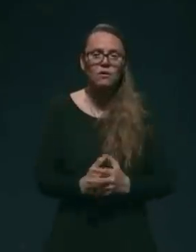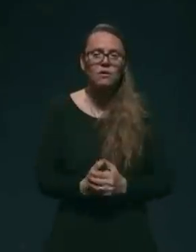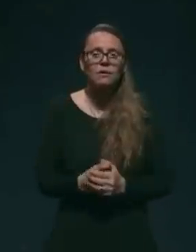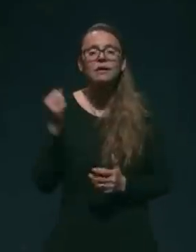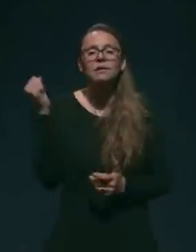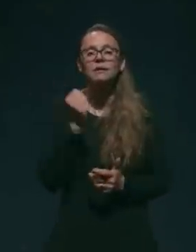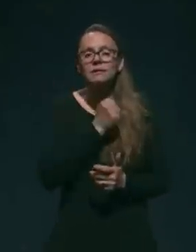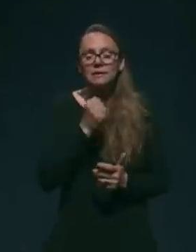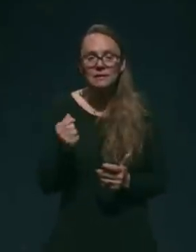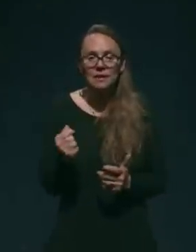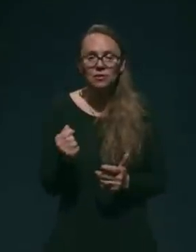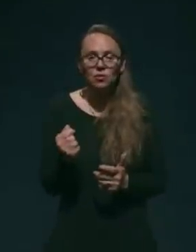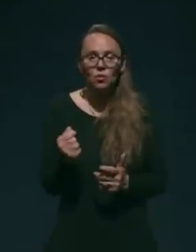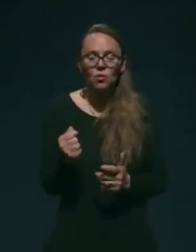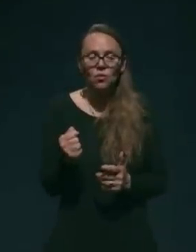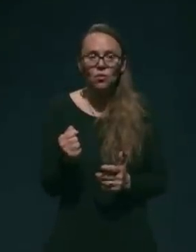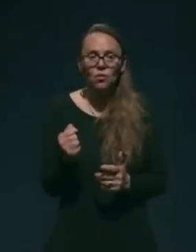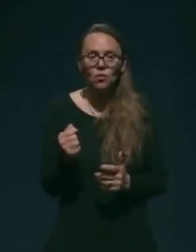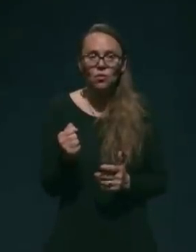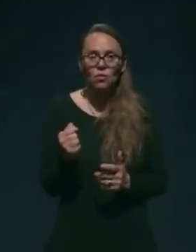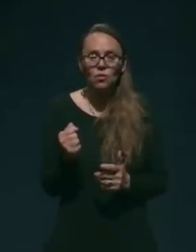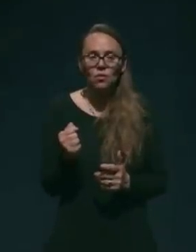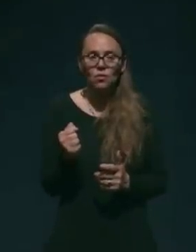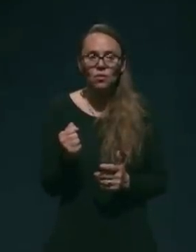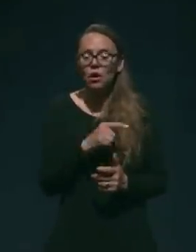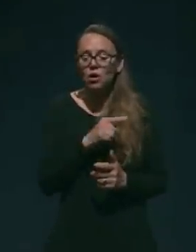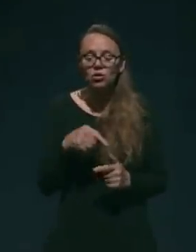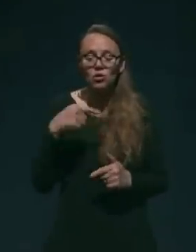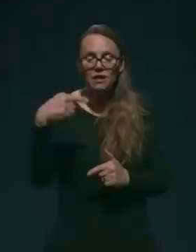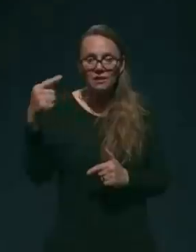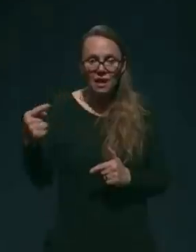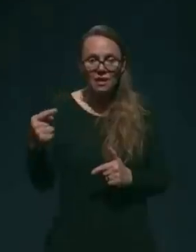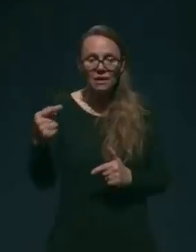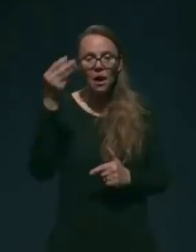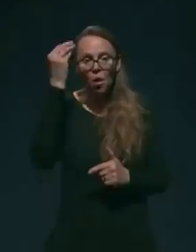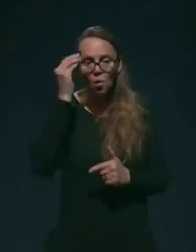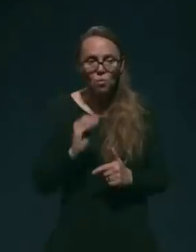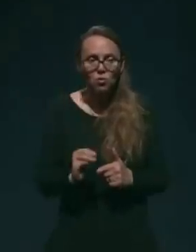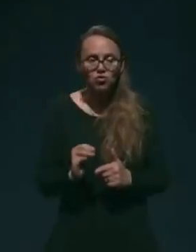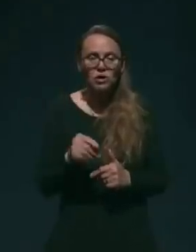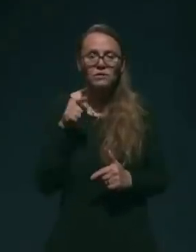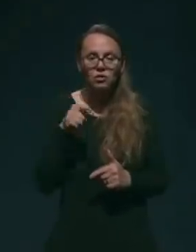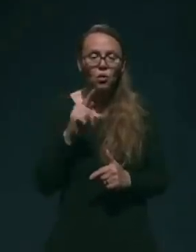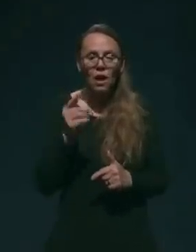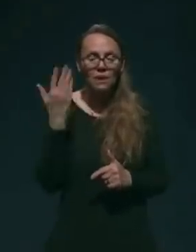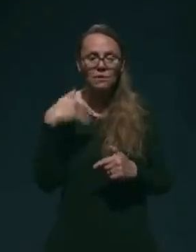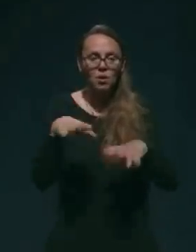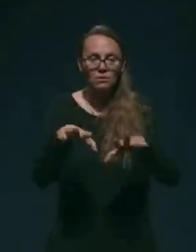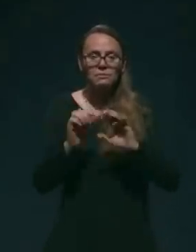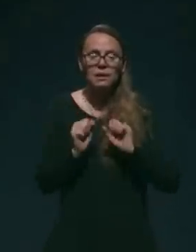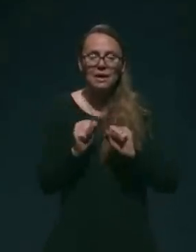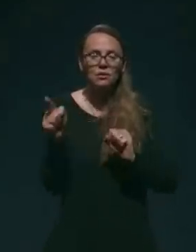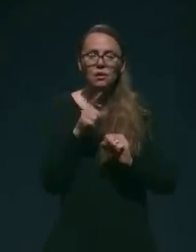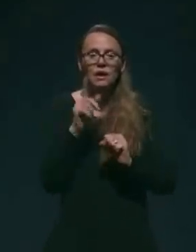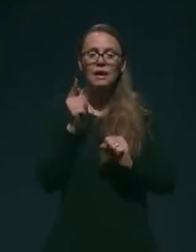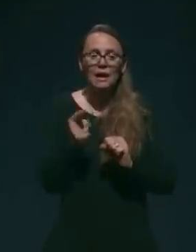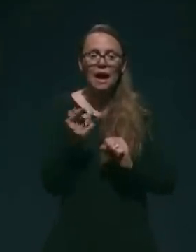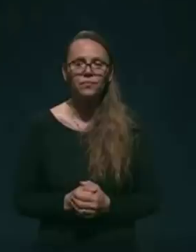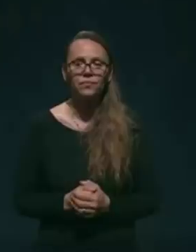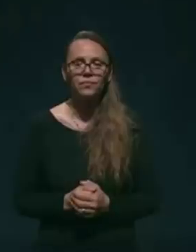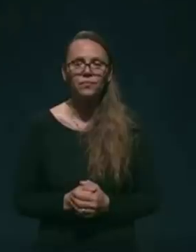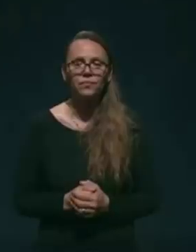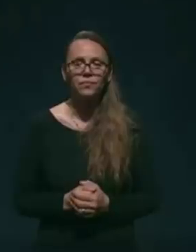Zato, dajmo do odnadaljnega upoštevati to, kar je bilo sprejeto in kar ni bilo preklicano.